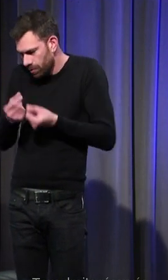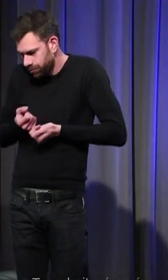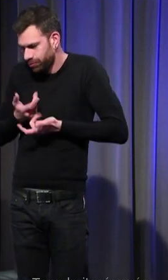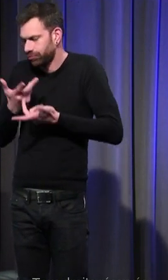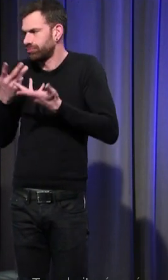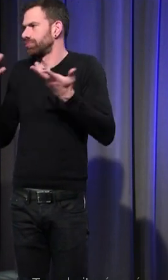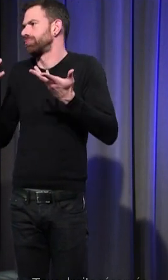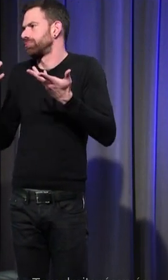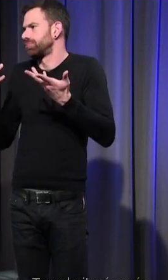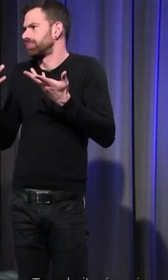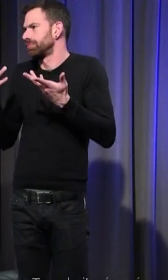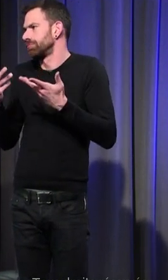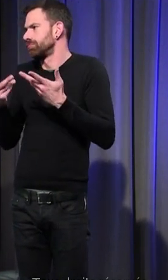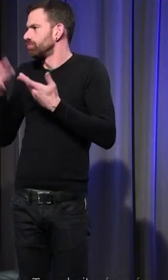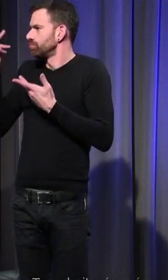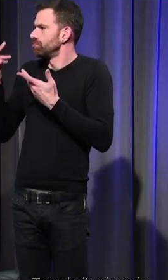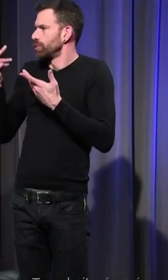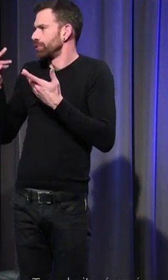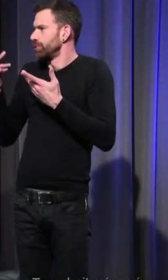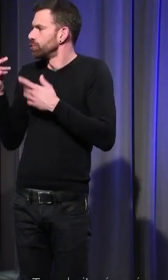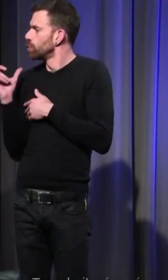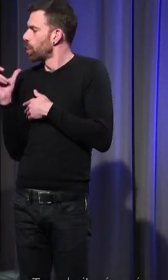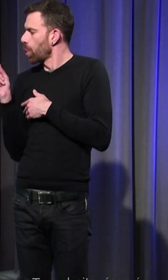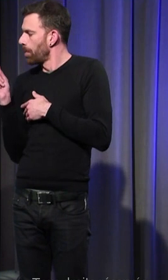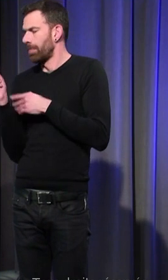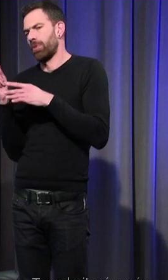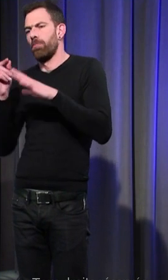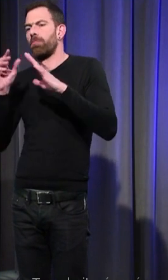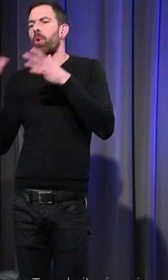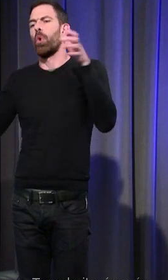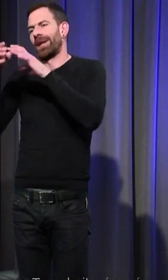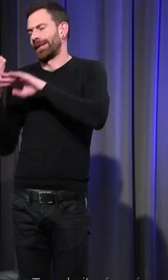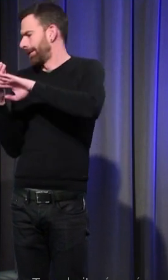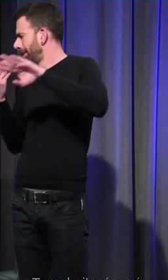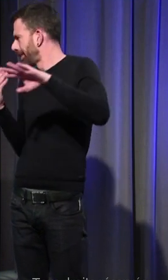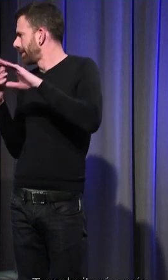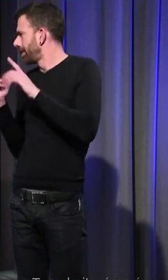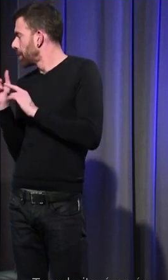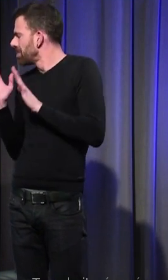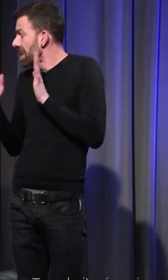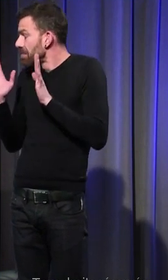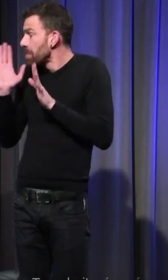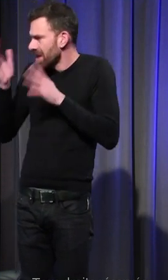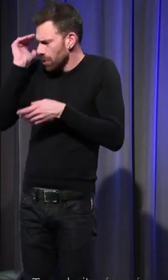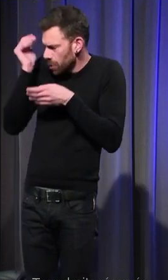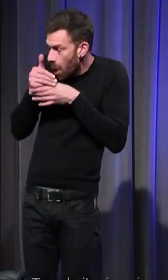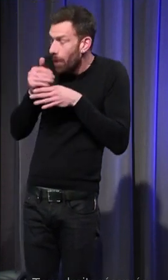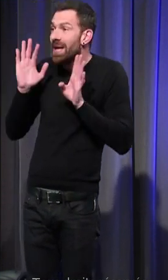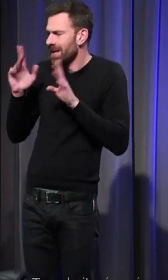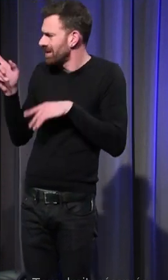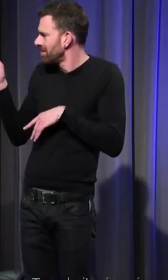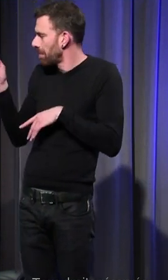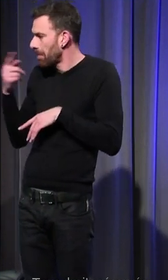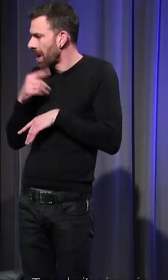registre de s'isoler à deux par rapport au collectif et sauf si j'ai dormi vous avez fait l'impasse sur l